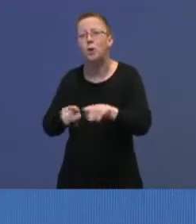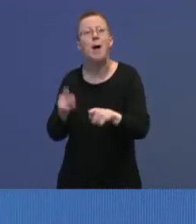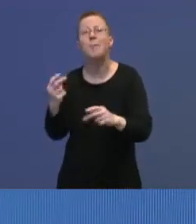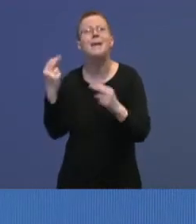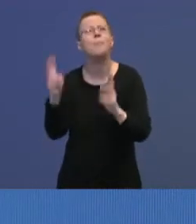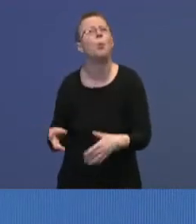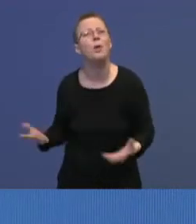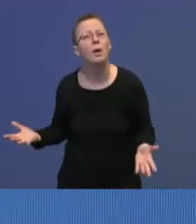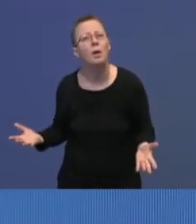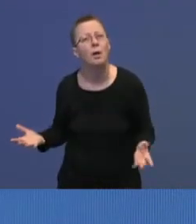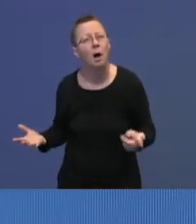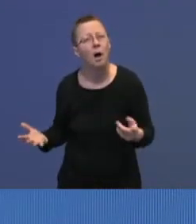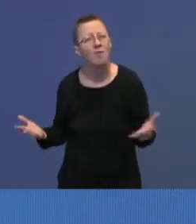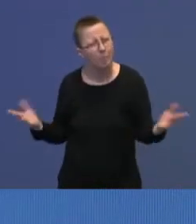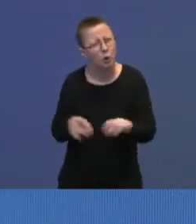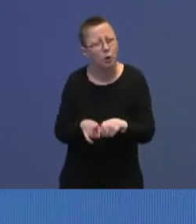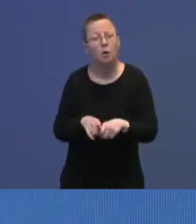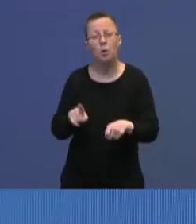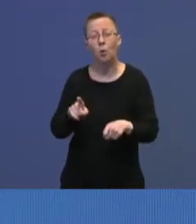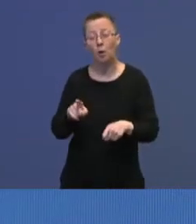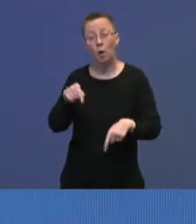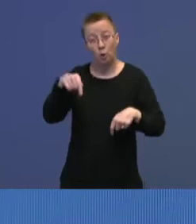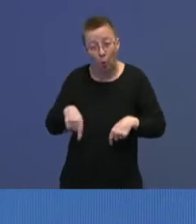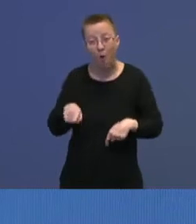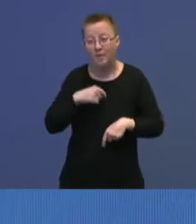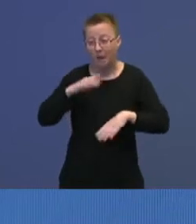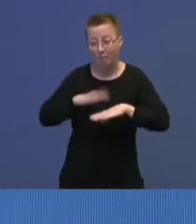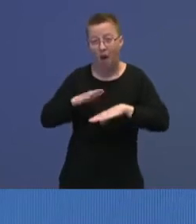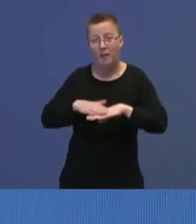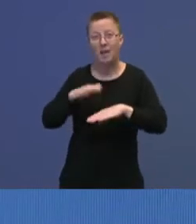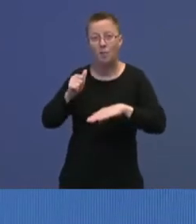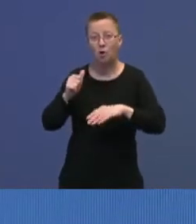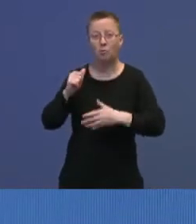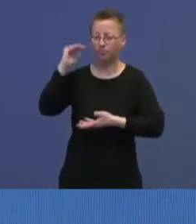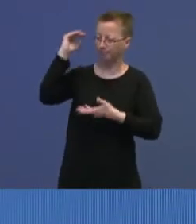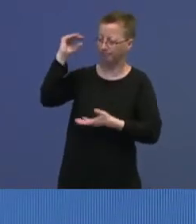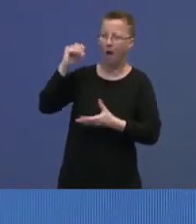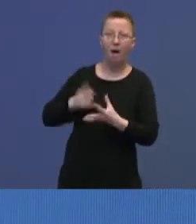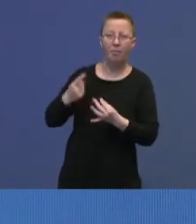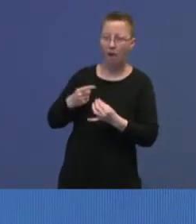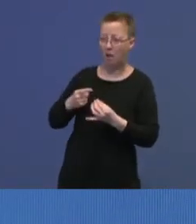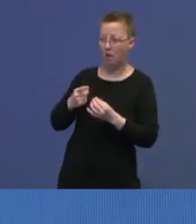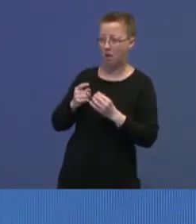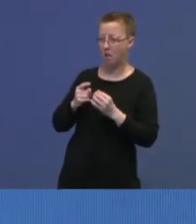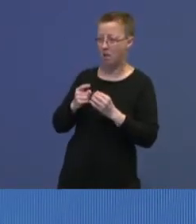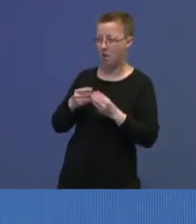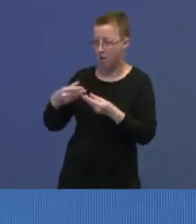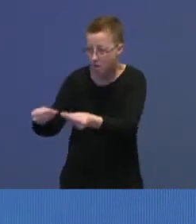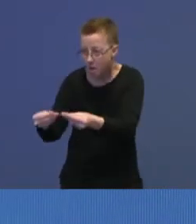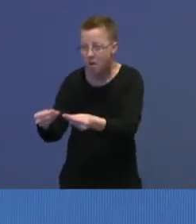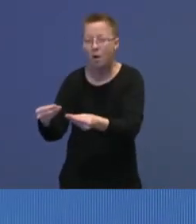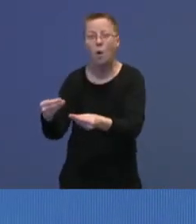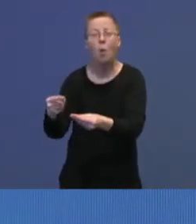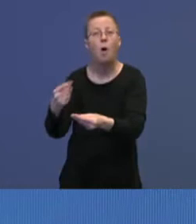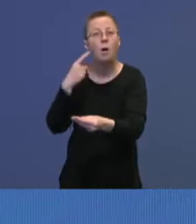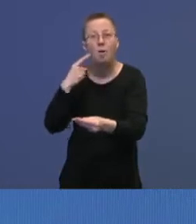blir brukt. Og hva mener jeg med det? Jo, nå planlegger vi for et nytt tall vi har satt, og så kan det